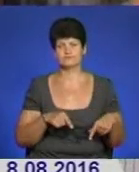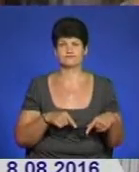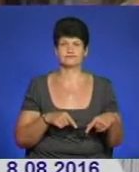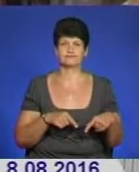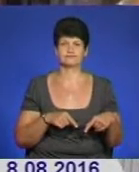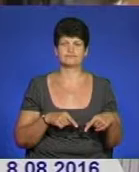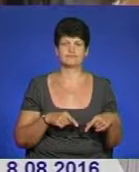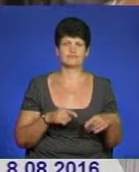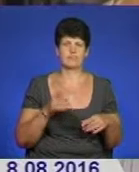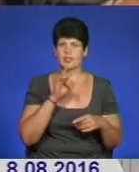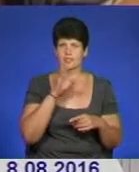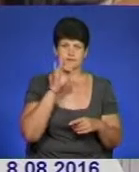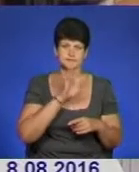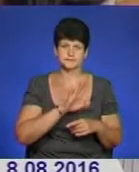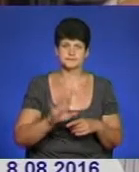Дискомфорт.